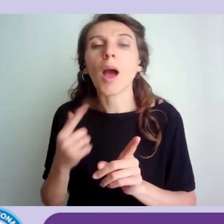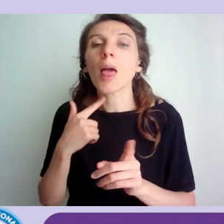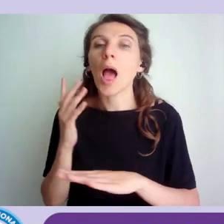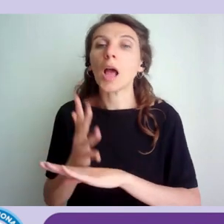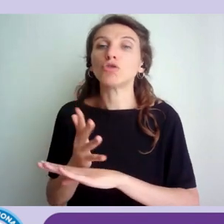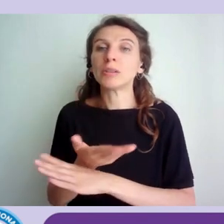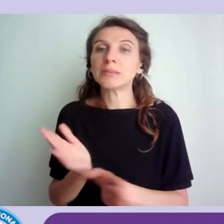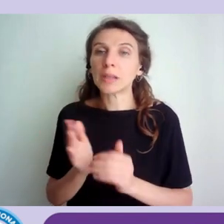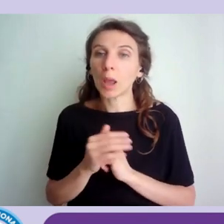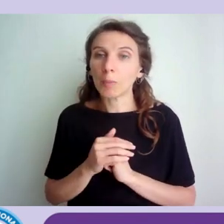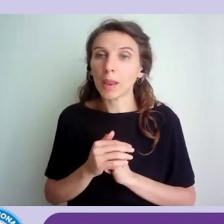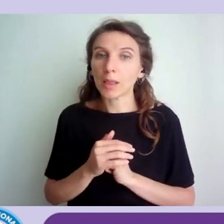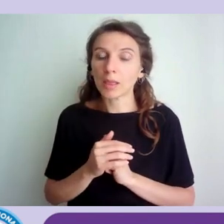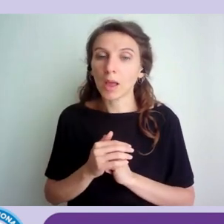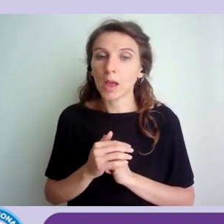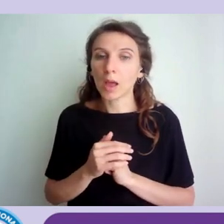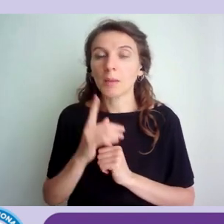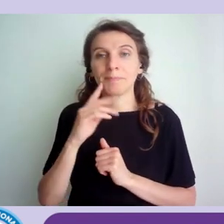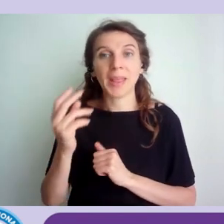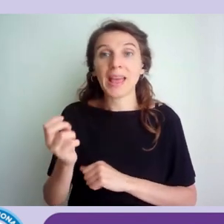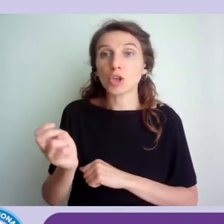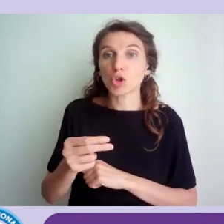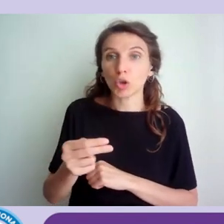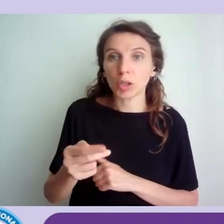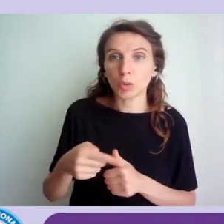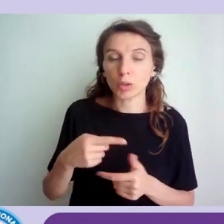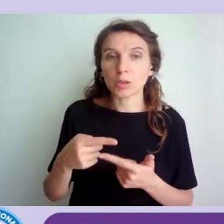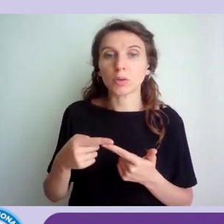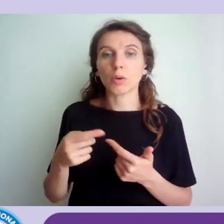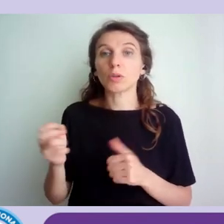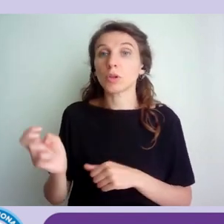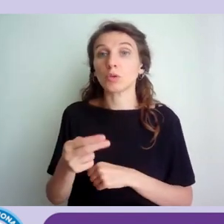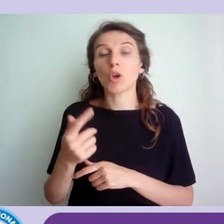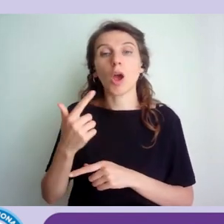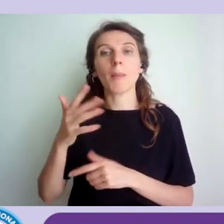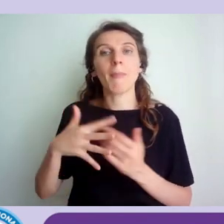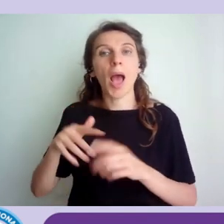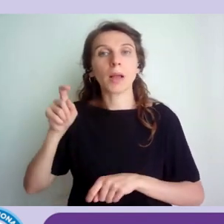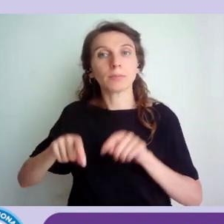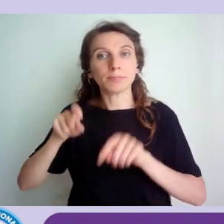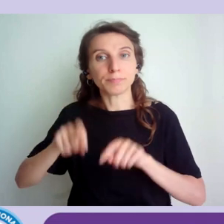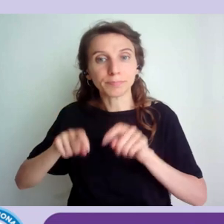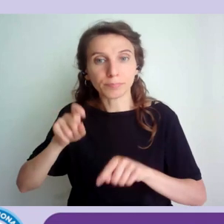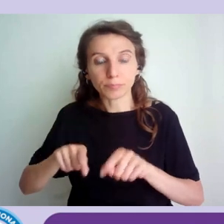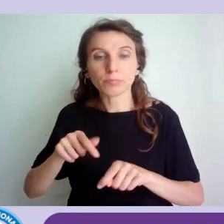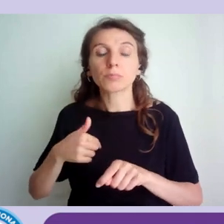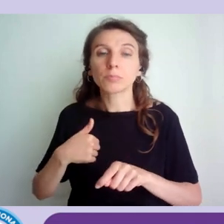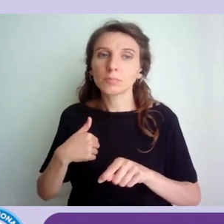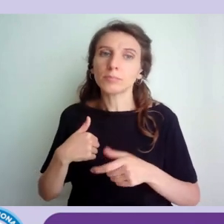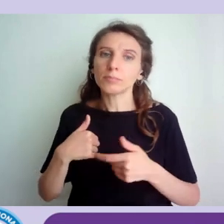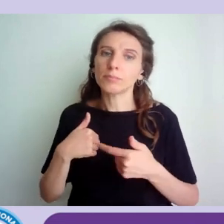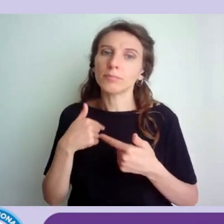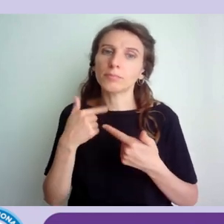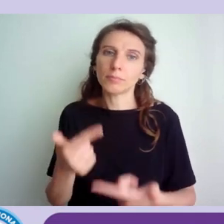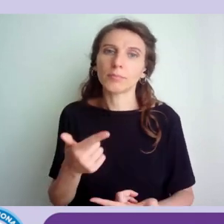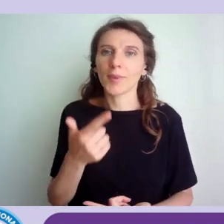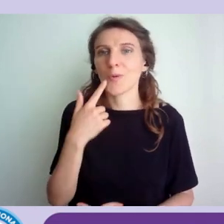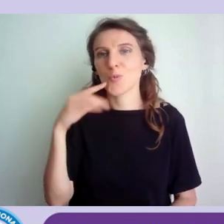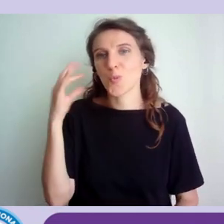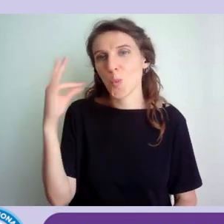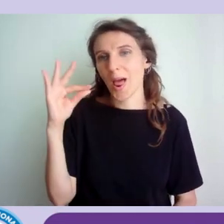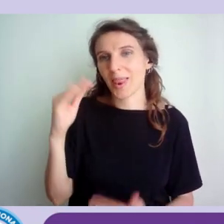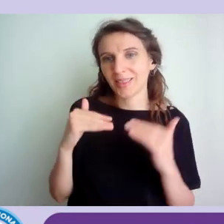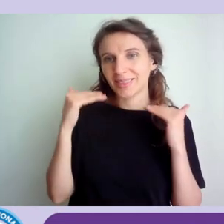diciamo la sottotitolazione realizzata manualmente eh per far sì che sia di di di qualità